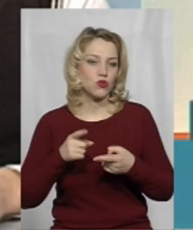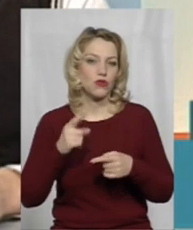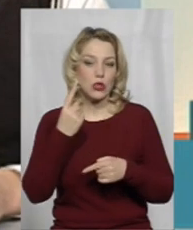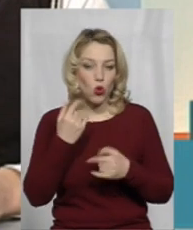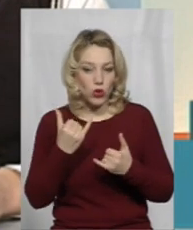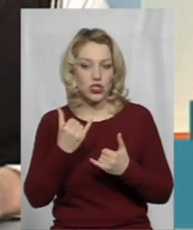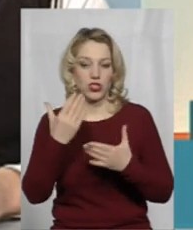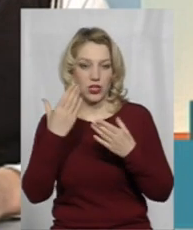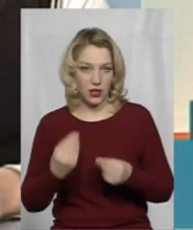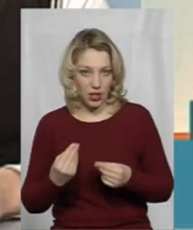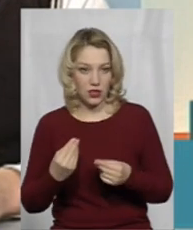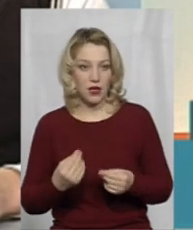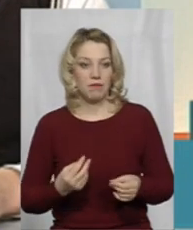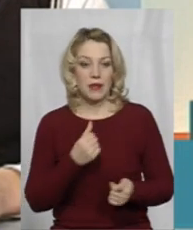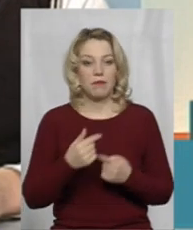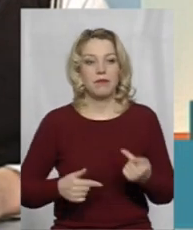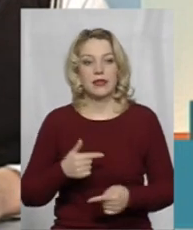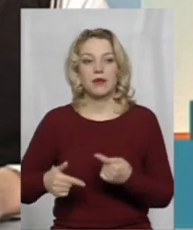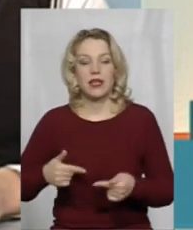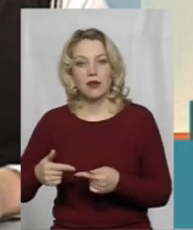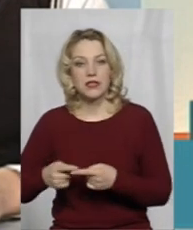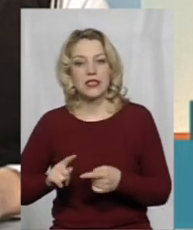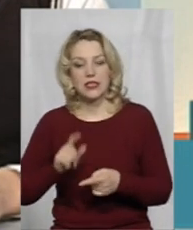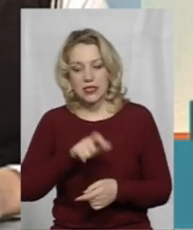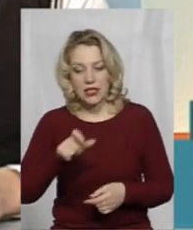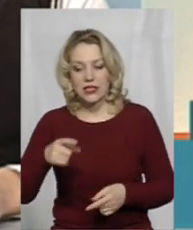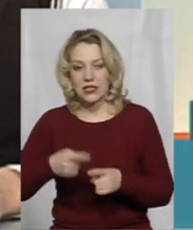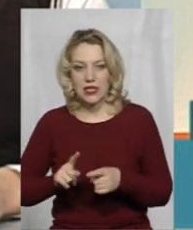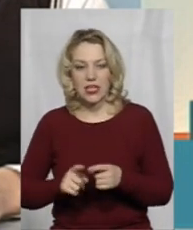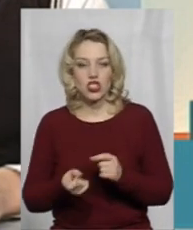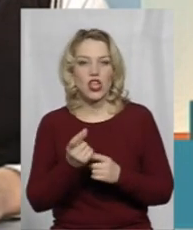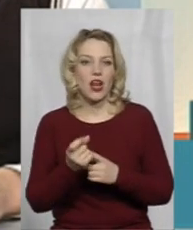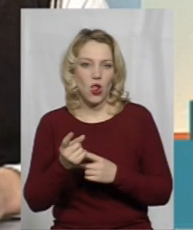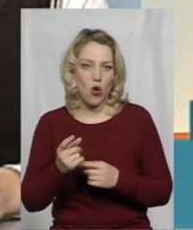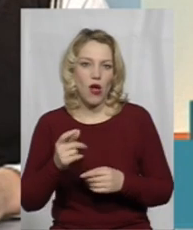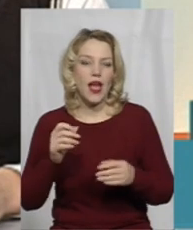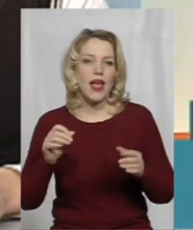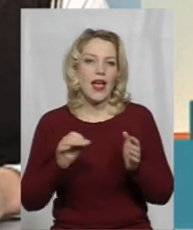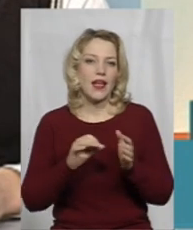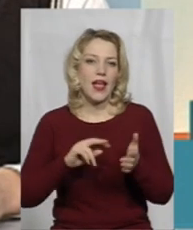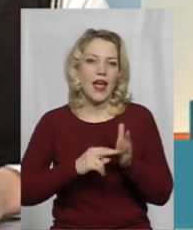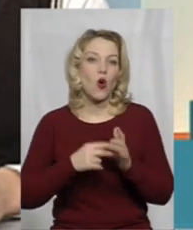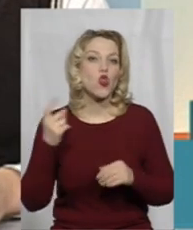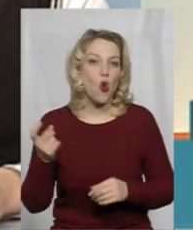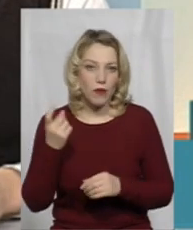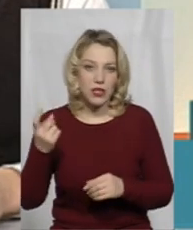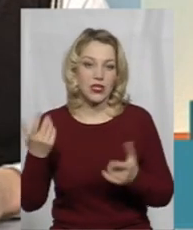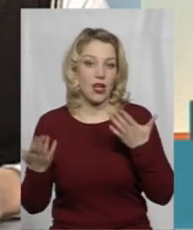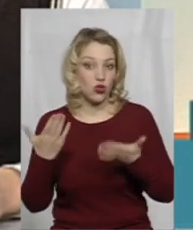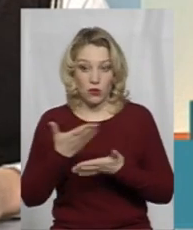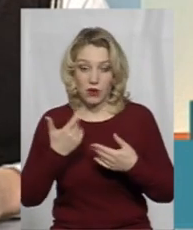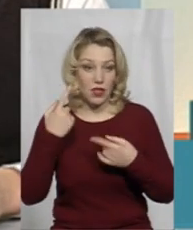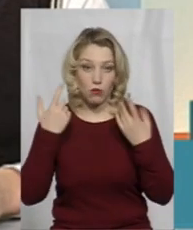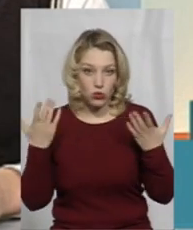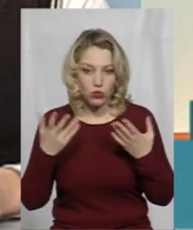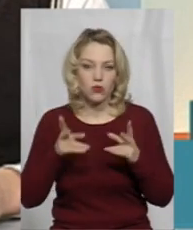підприємці – це джерело економіки. І якщо ми їх не почуємо, то